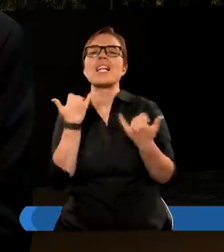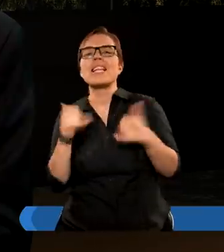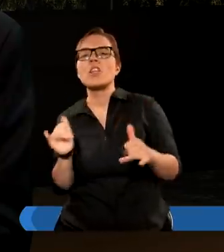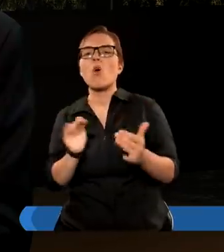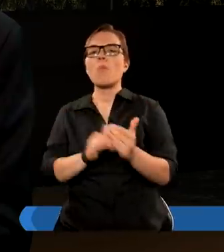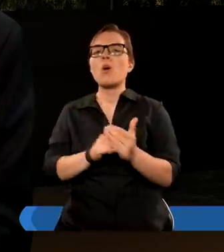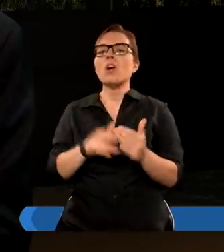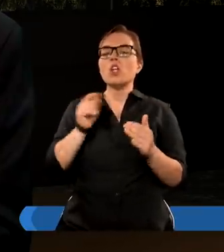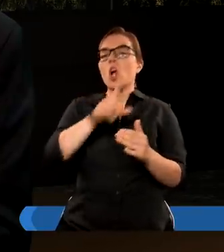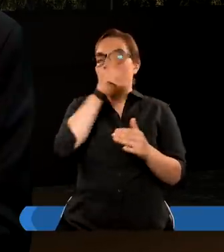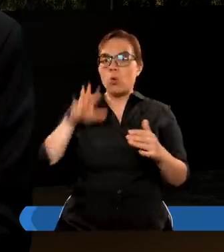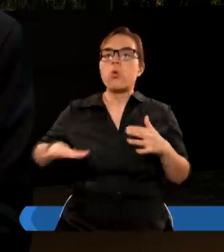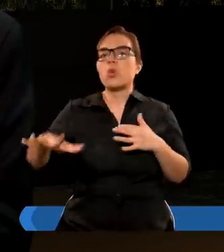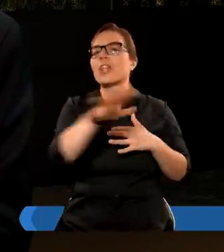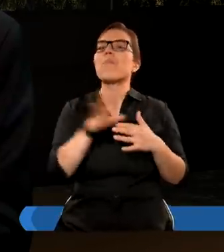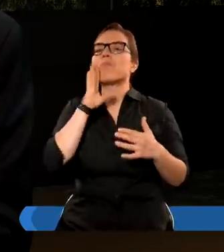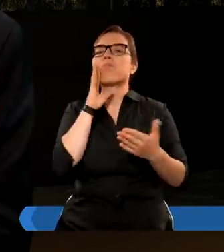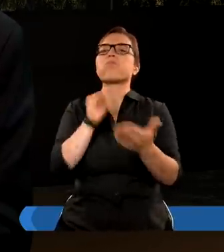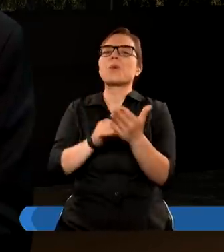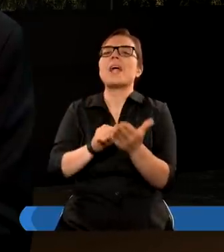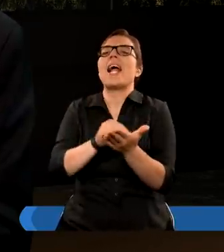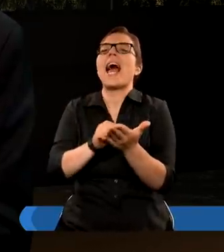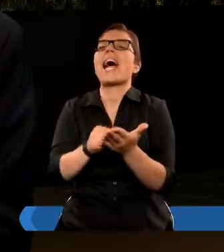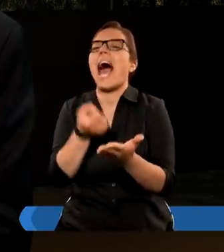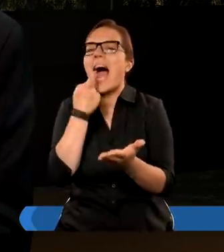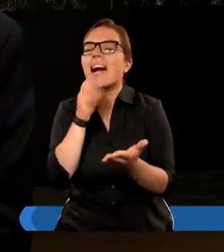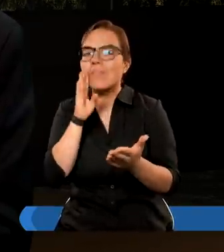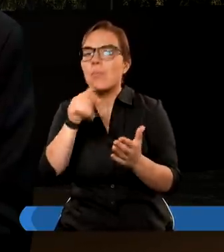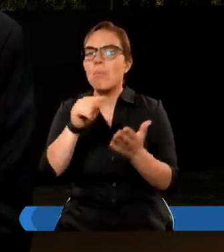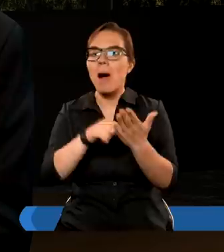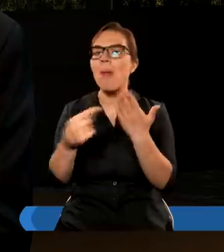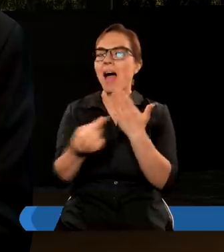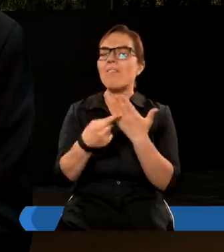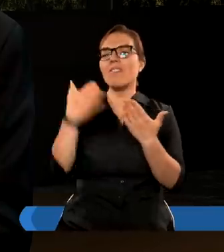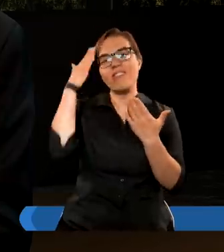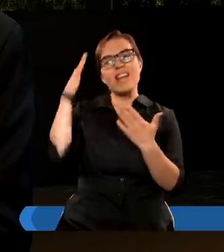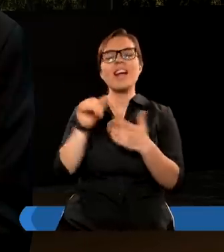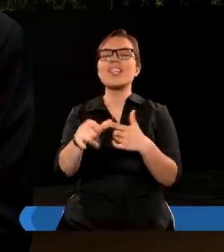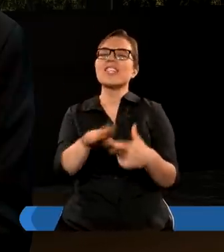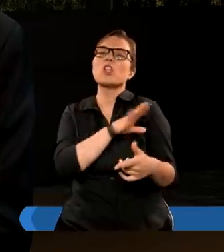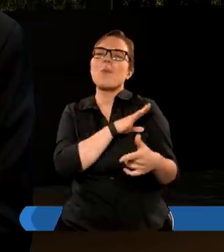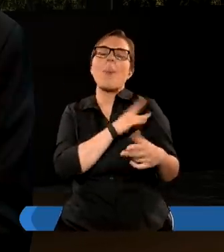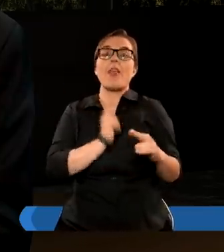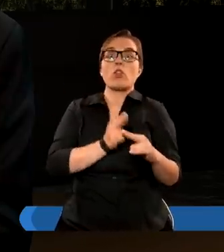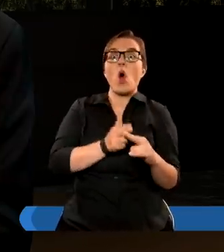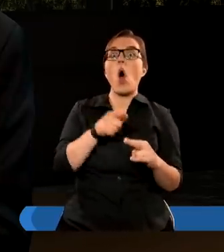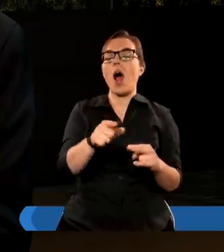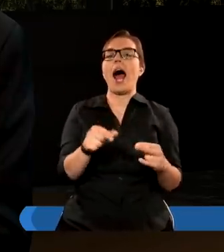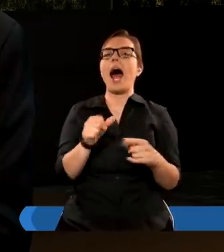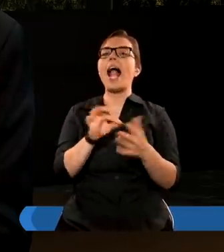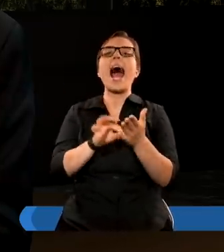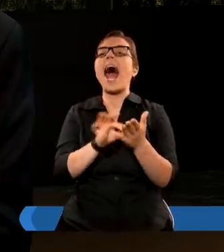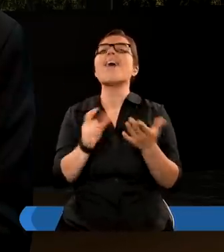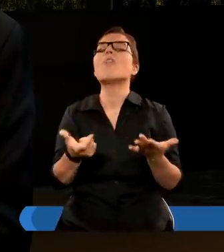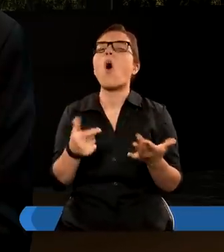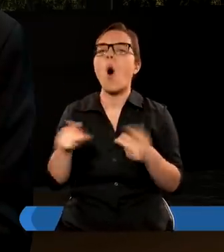Ludzkość potrzebuje lekarstwa. Nieraz nie zdaje sobie swojej choroby, że jest śmiertelnie chora, ale jest na to lekarstwo. I tym lekarstwem jest